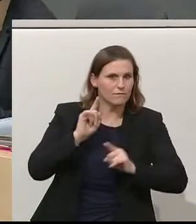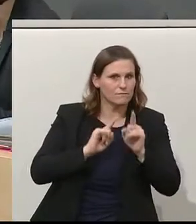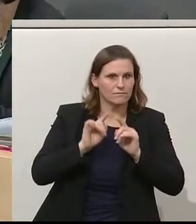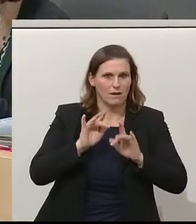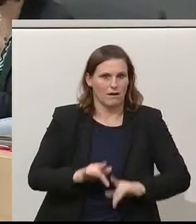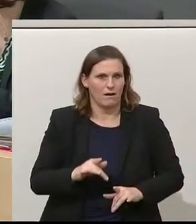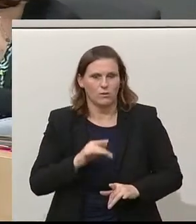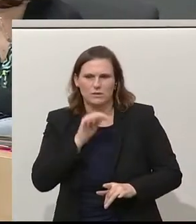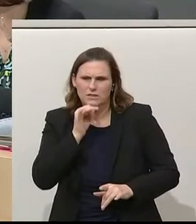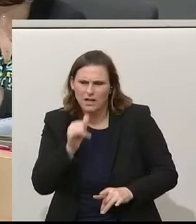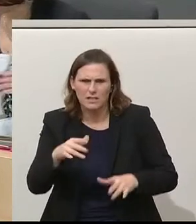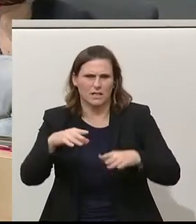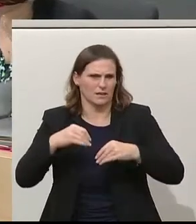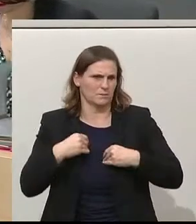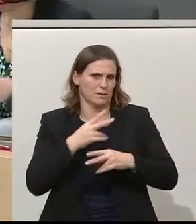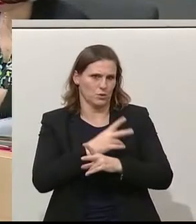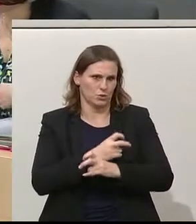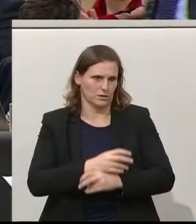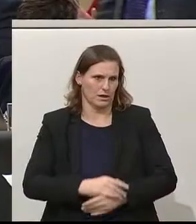inakzeptabel, geschätzte Damen und Herren.